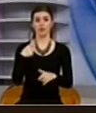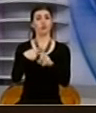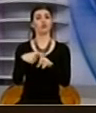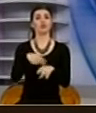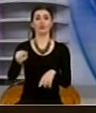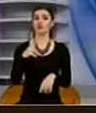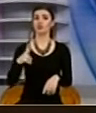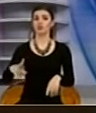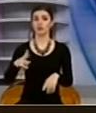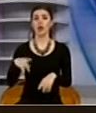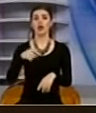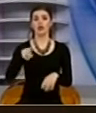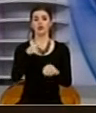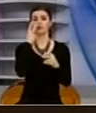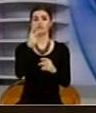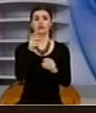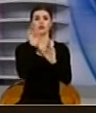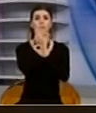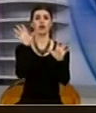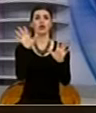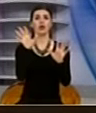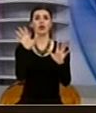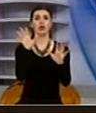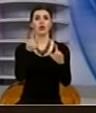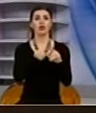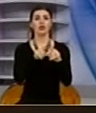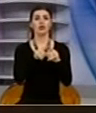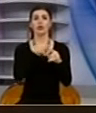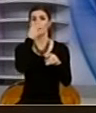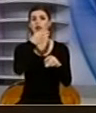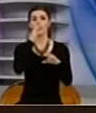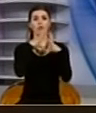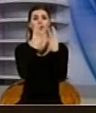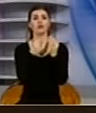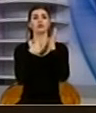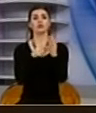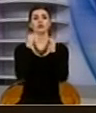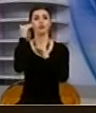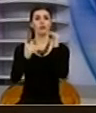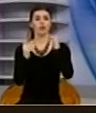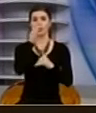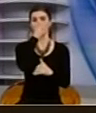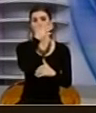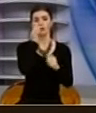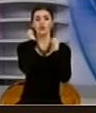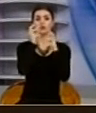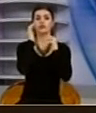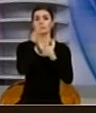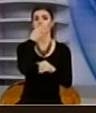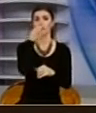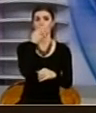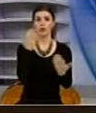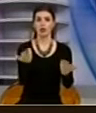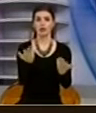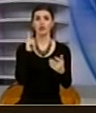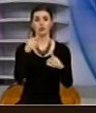vendit, mbetet mos përpashimi i barabartë në mbulimin e nxarëve që ofshin atyre ditore, për edhe i problemeve të të gjitha fusha